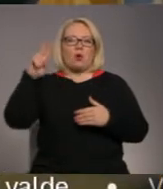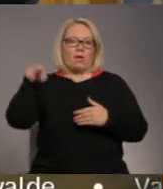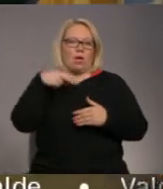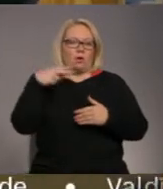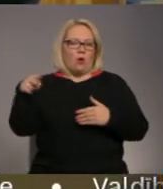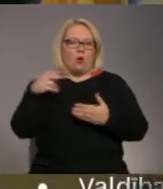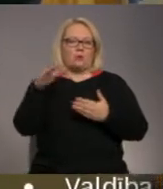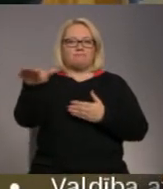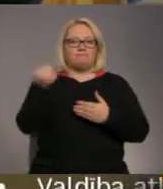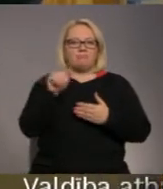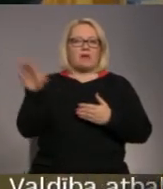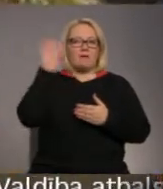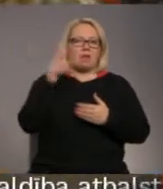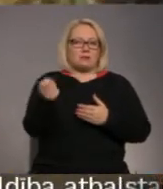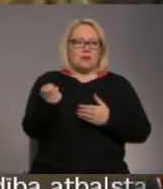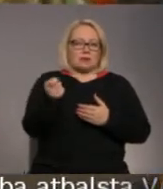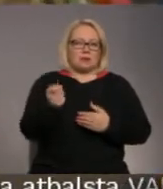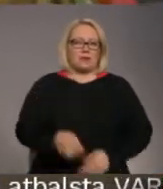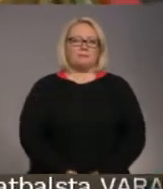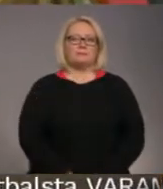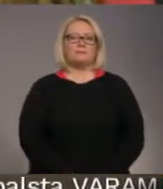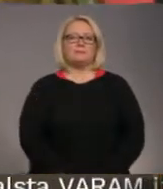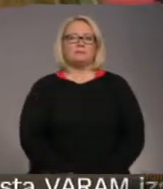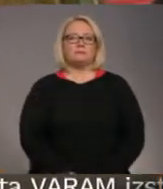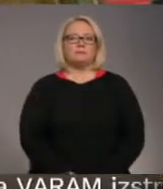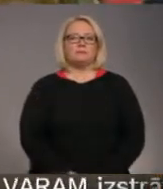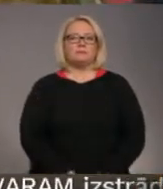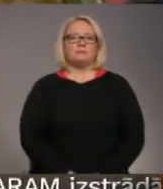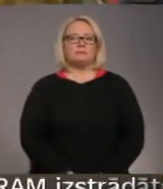ņemot aizņēmumu valsts kasē. Ieva Benefeldalāns Perševicis, Skrundas televīzija.